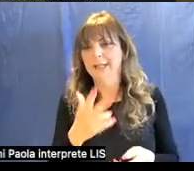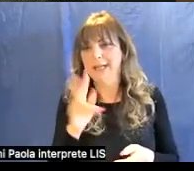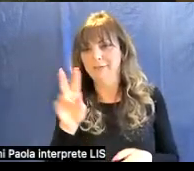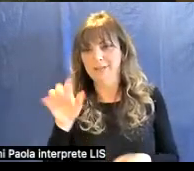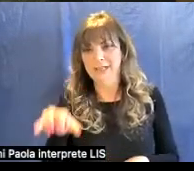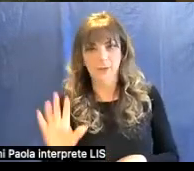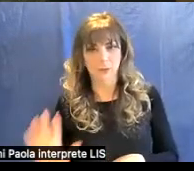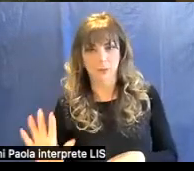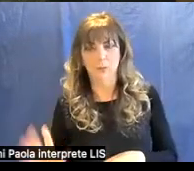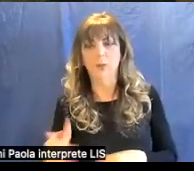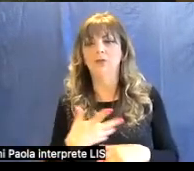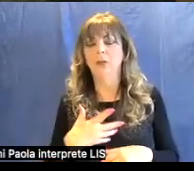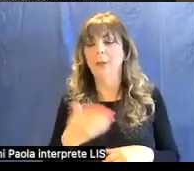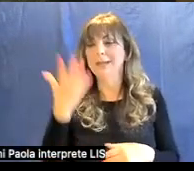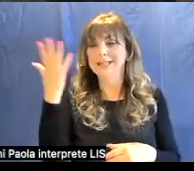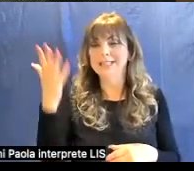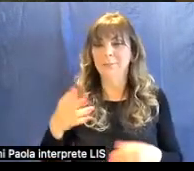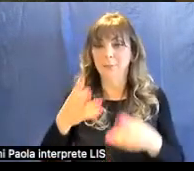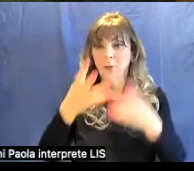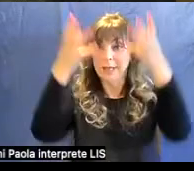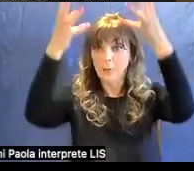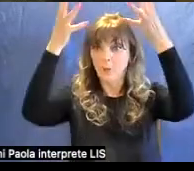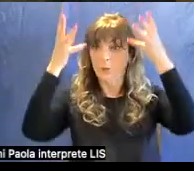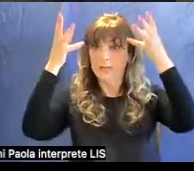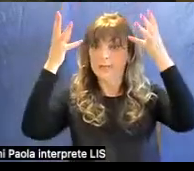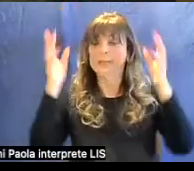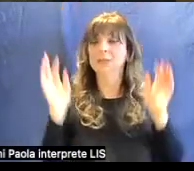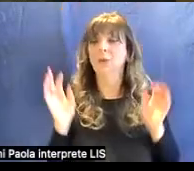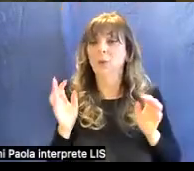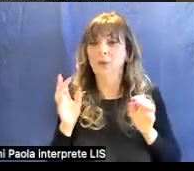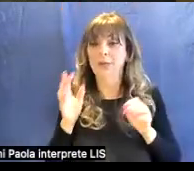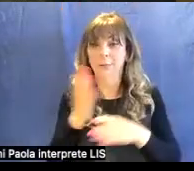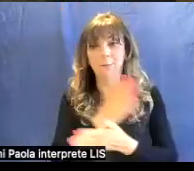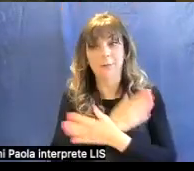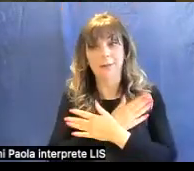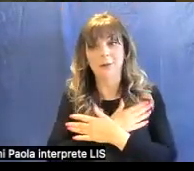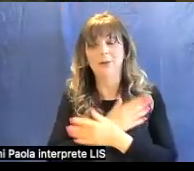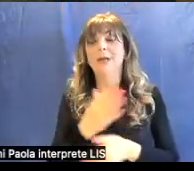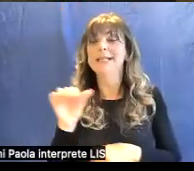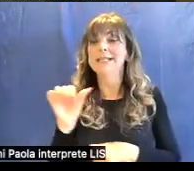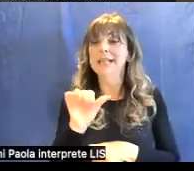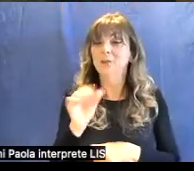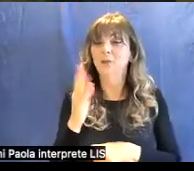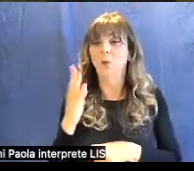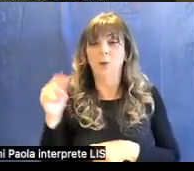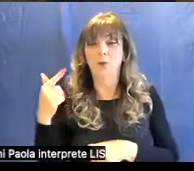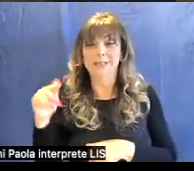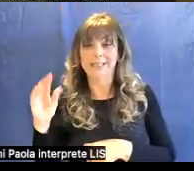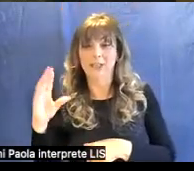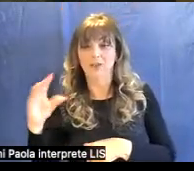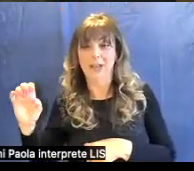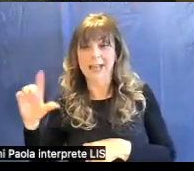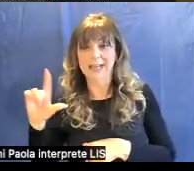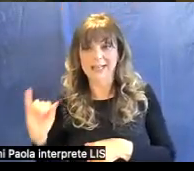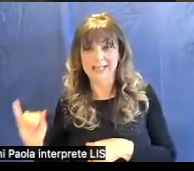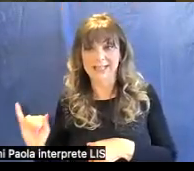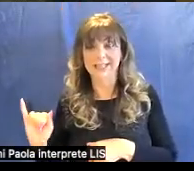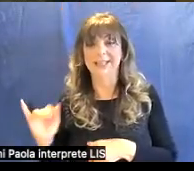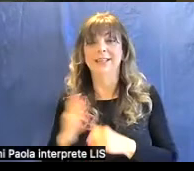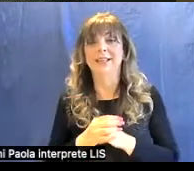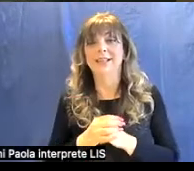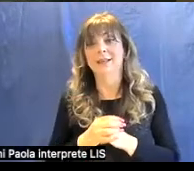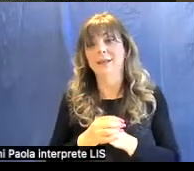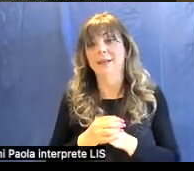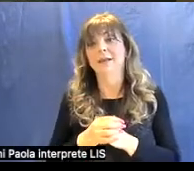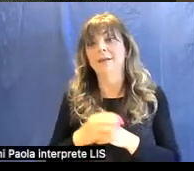l'incoronazione della Vergine di Sandro Botticelli con l'aiuto della bottega